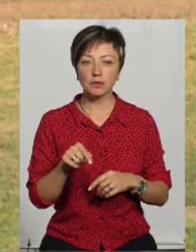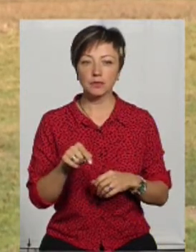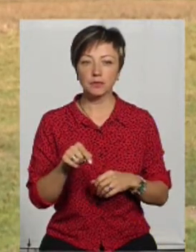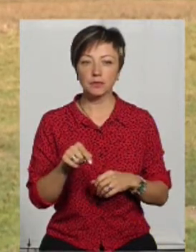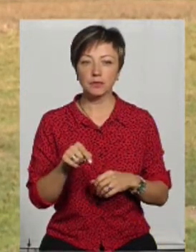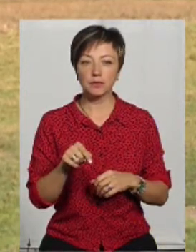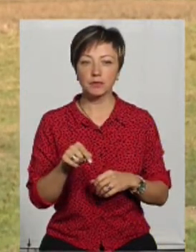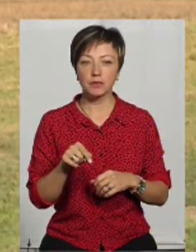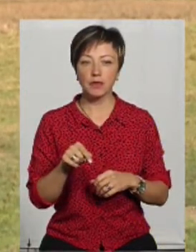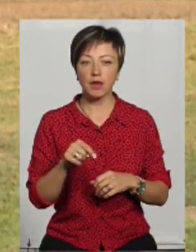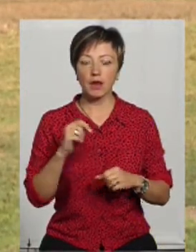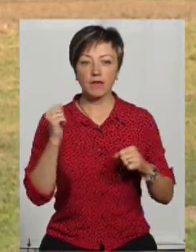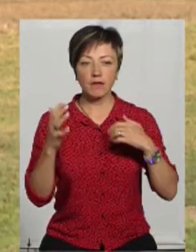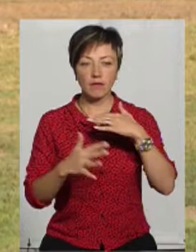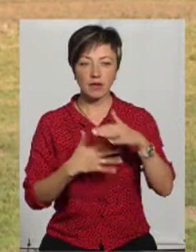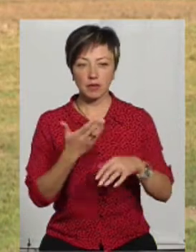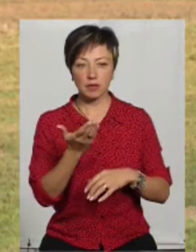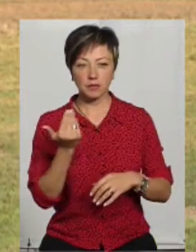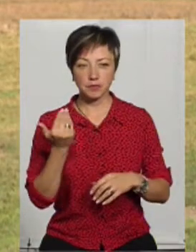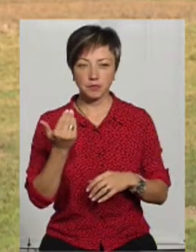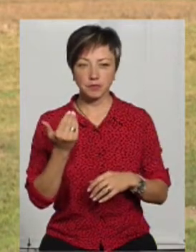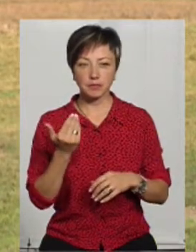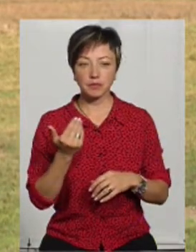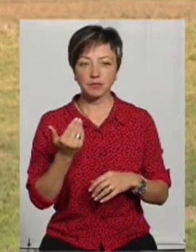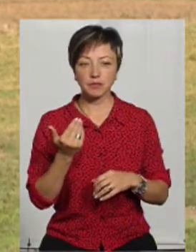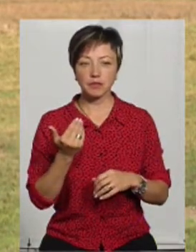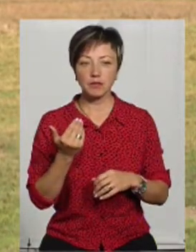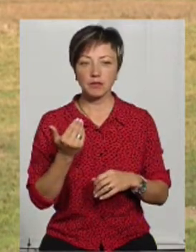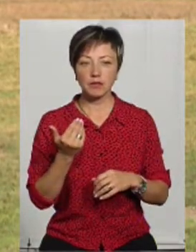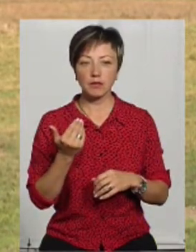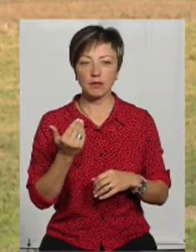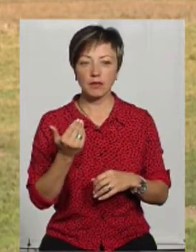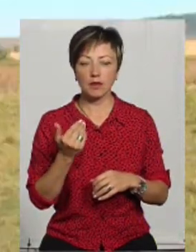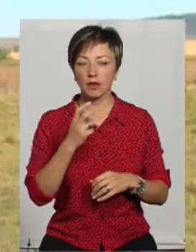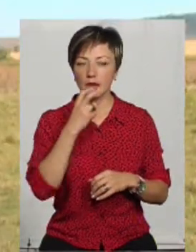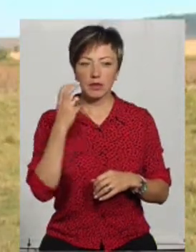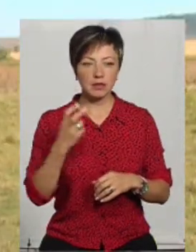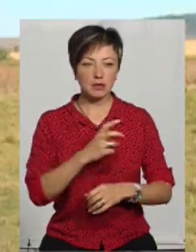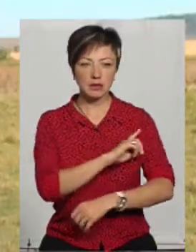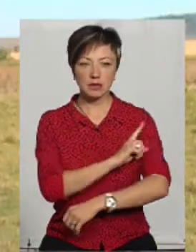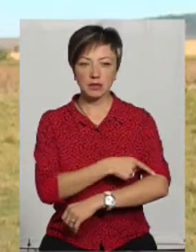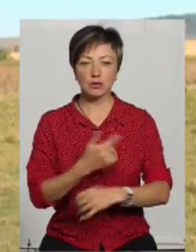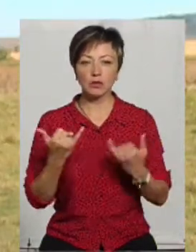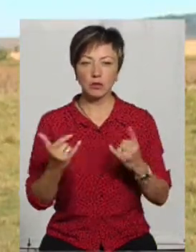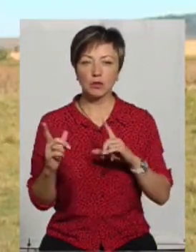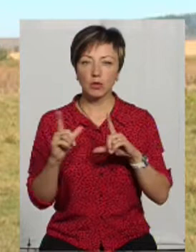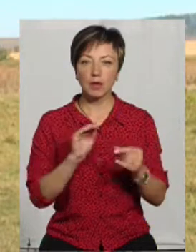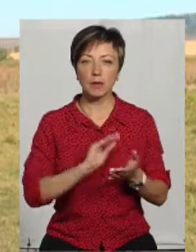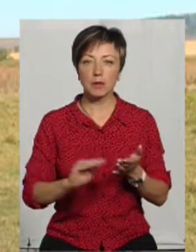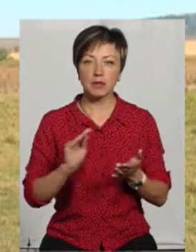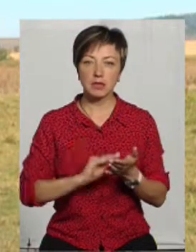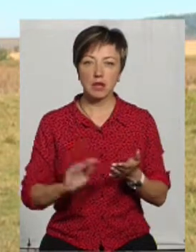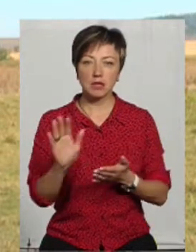якраз вітер був з цієї сторони, як з Андріковиць, і вонь дуже був. Сьогодні поїхали, написали люди